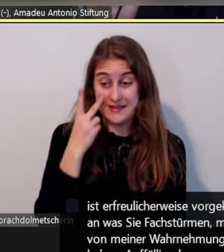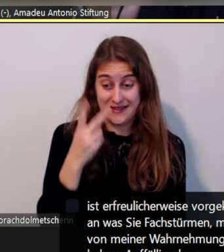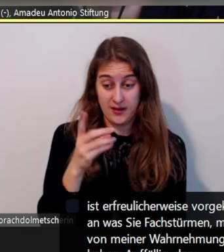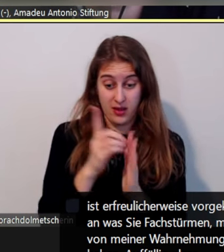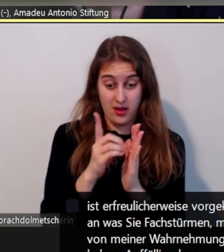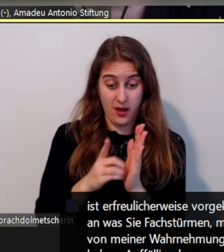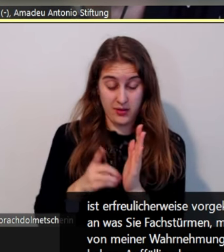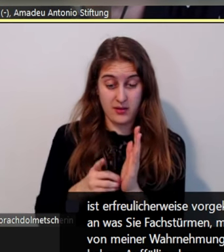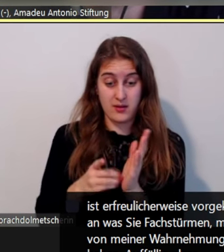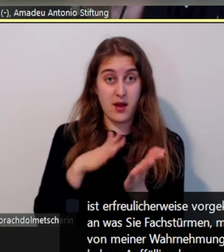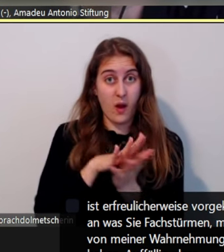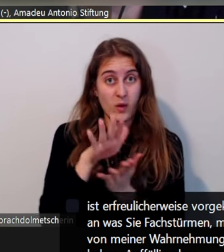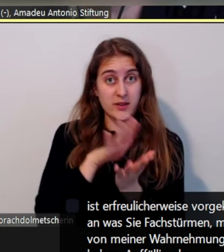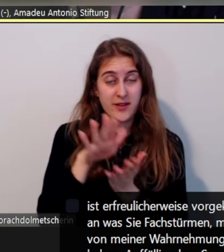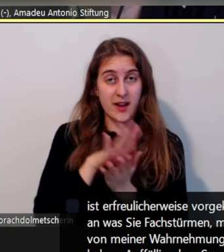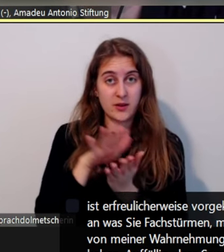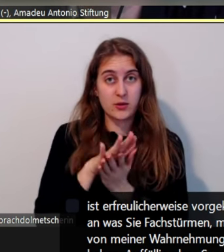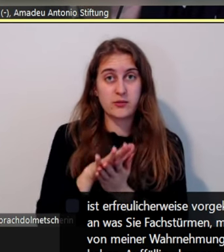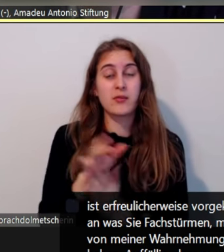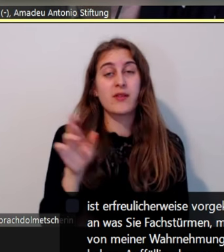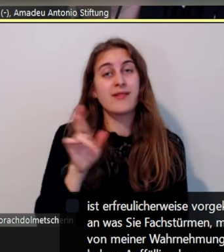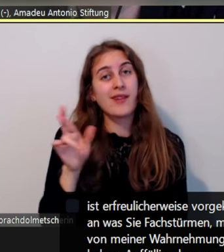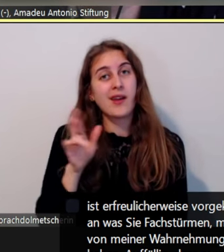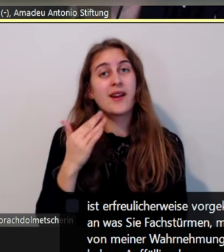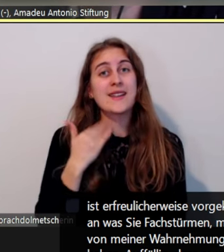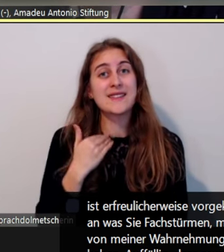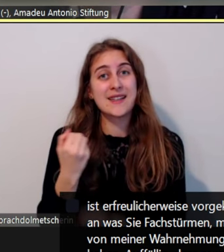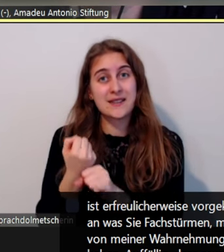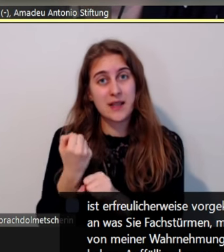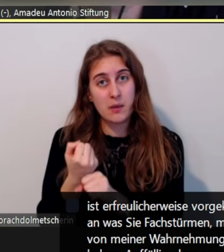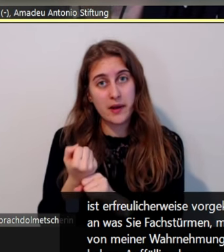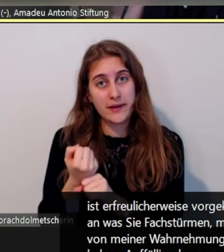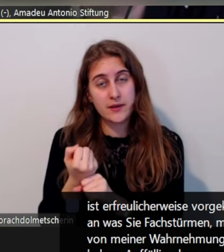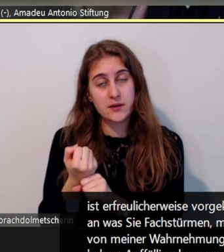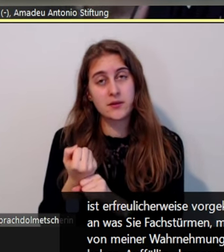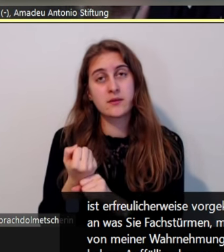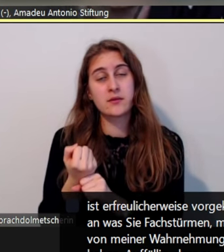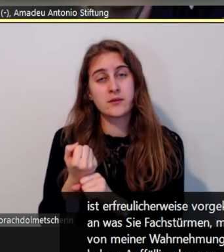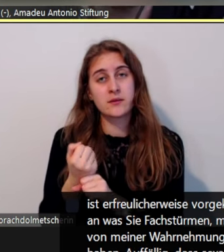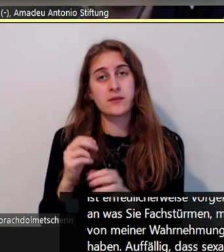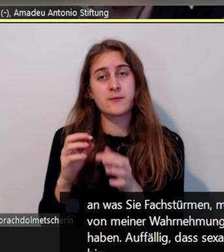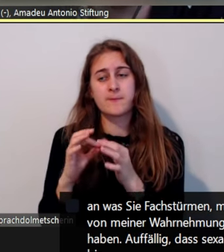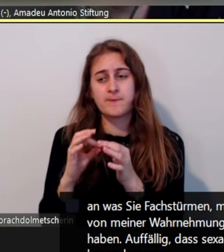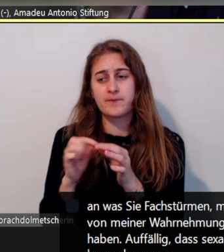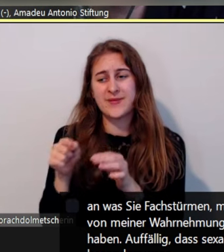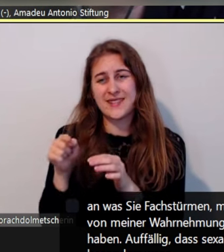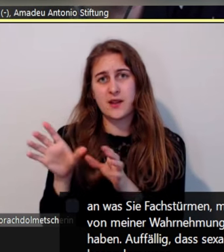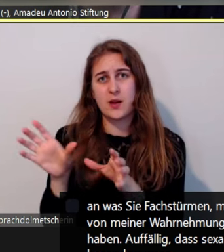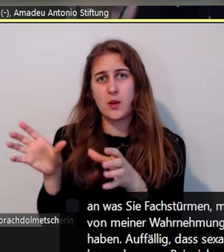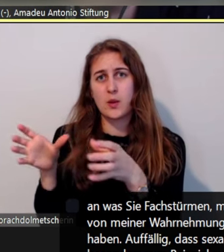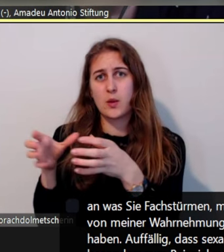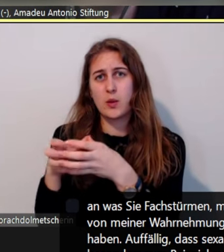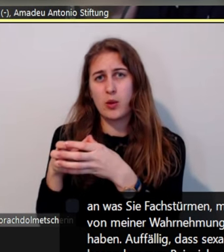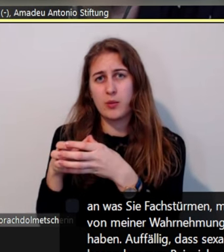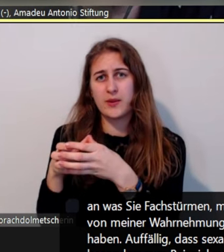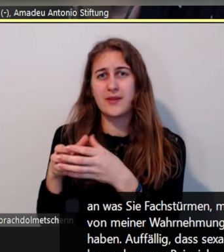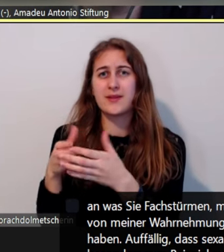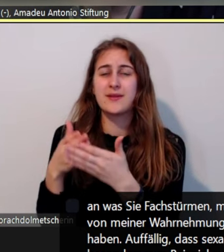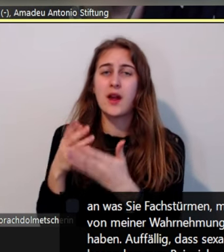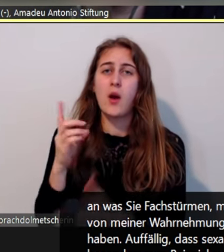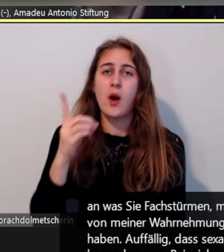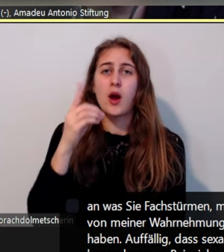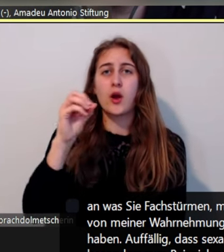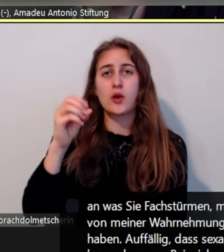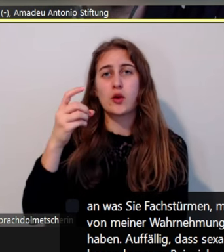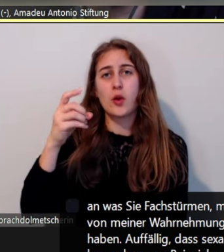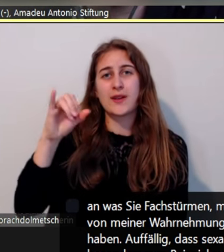sexarbeitende Personen auch eine Gruppe sind, die besonders zum Beispiel auch von Doxing betroffen